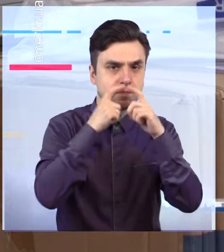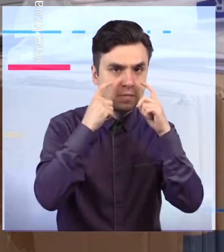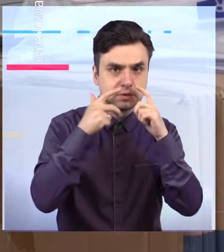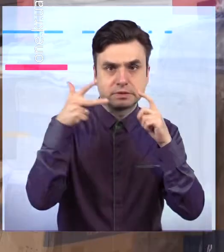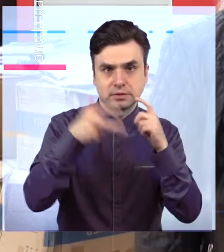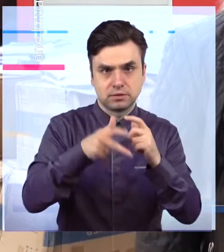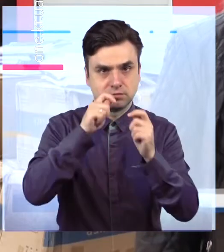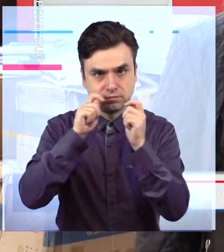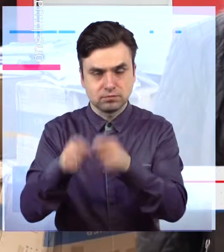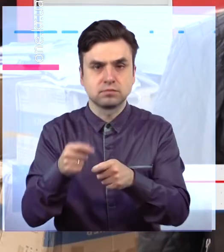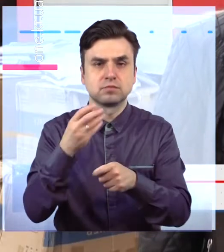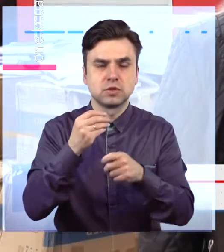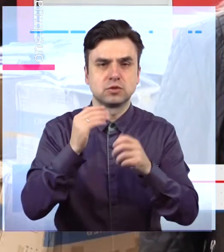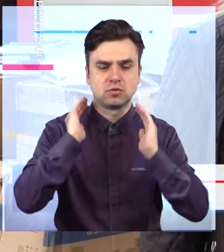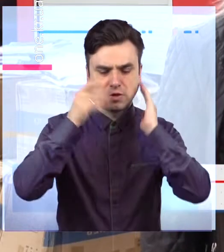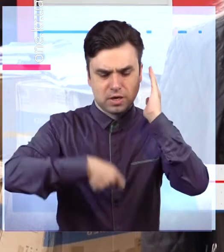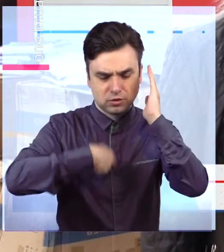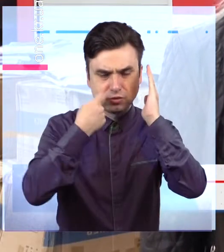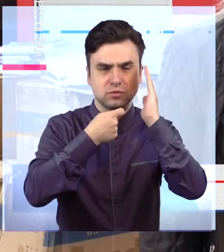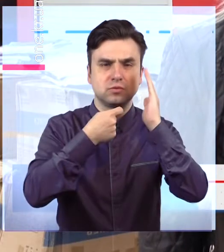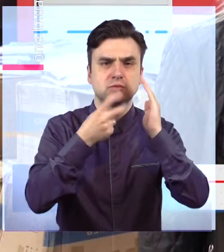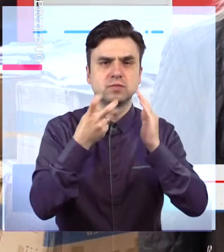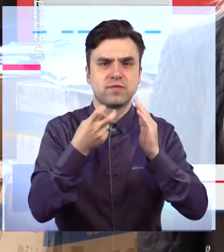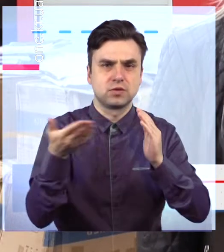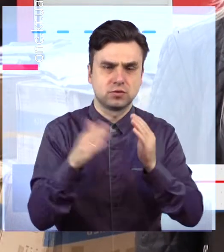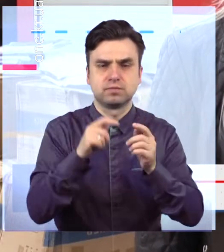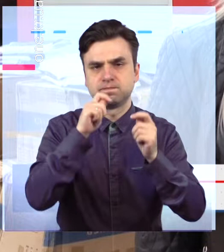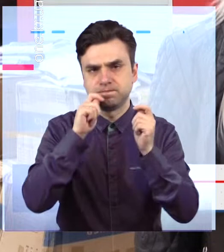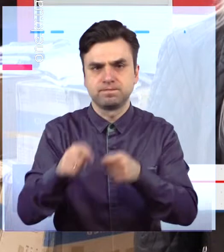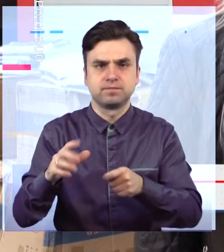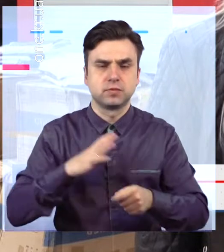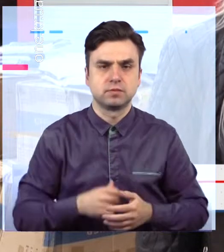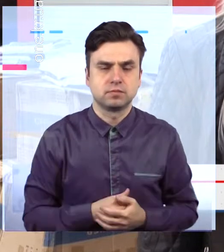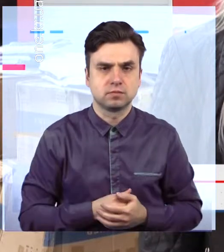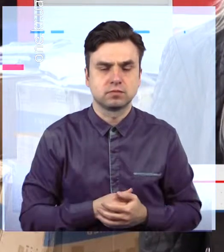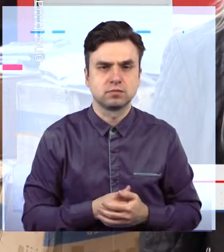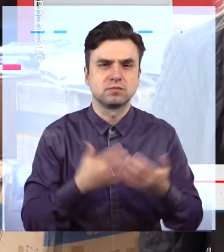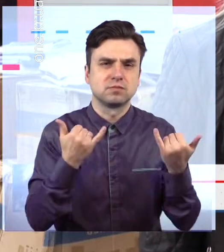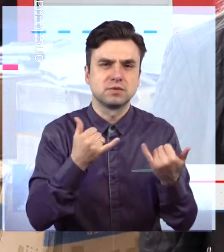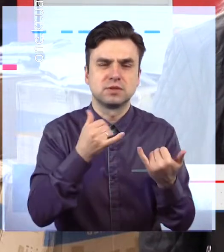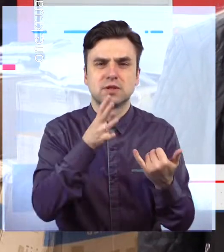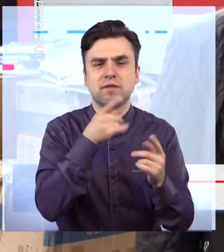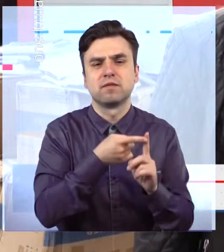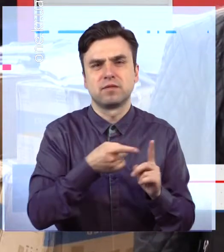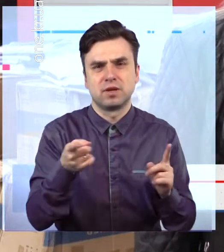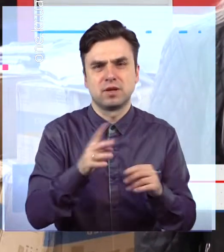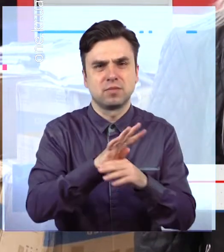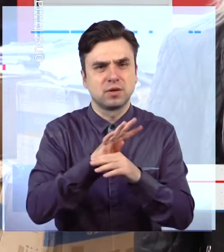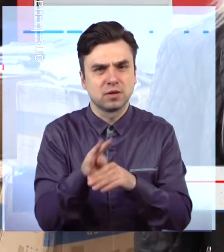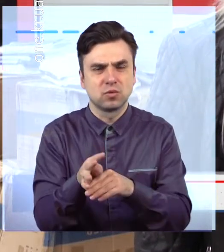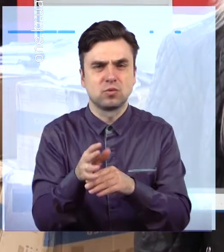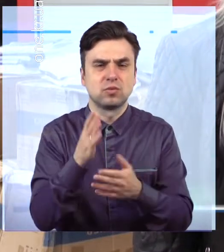біозахисту. У період такої пандемії, насправді, є люди, які ежедневно